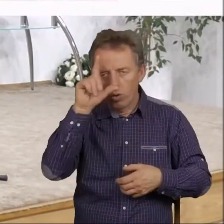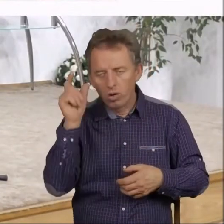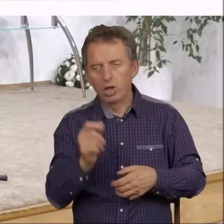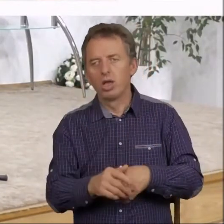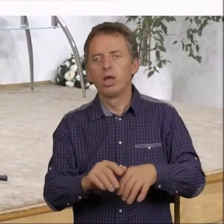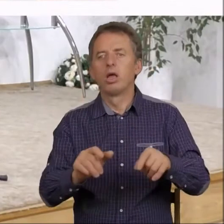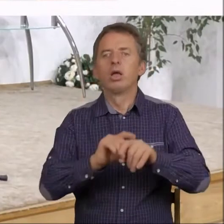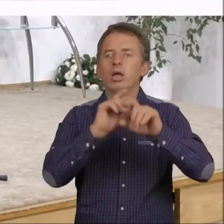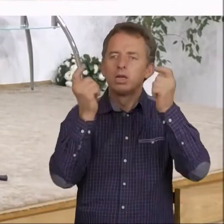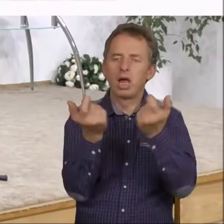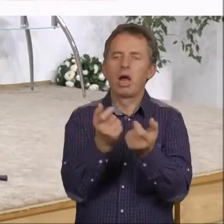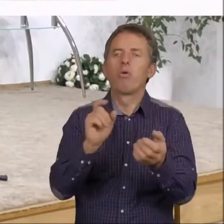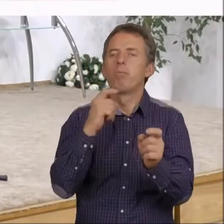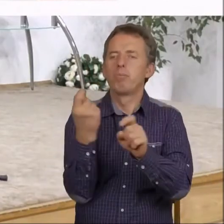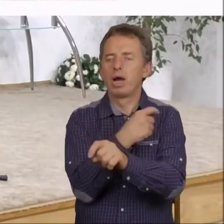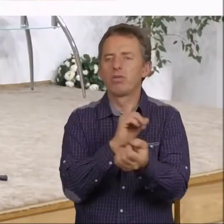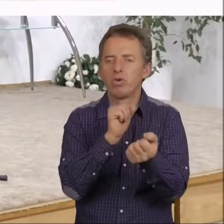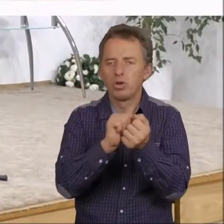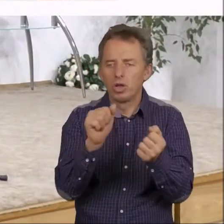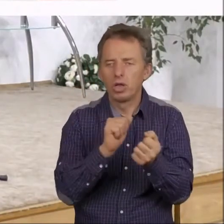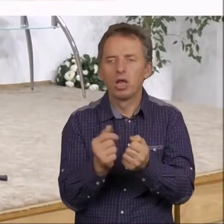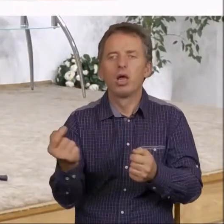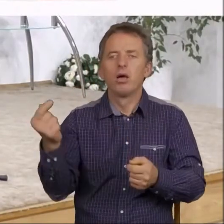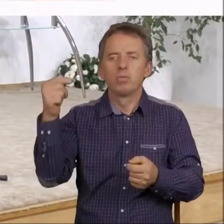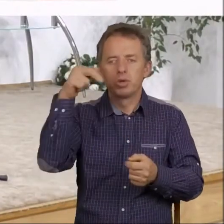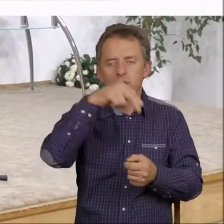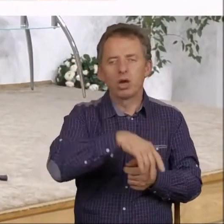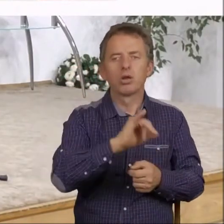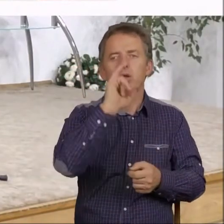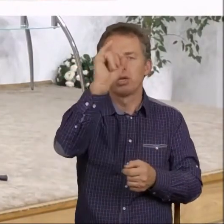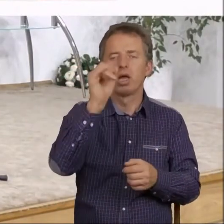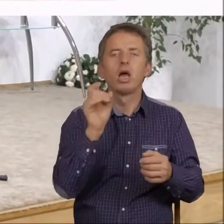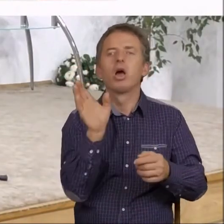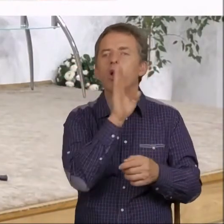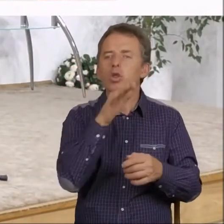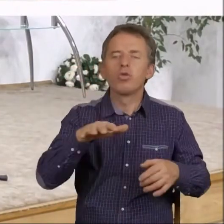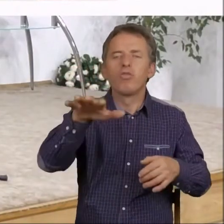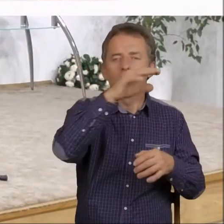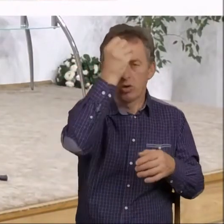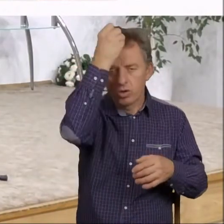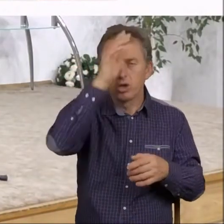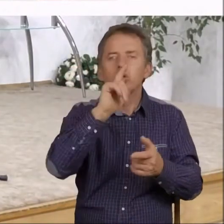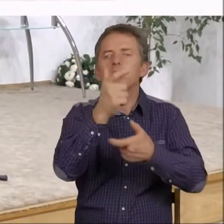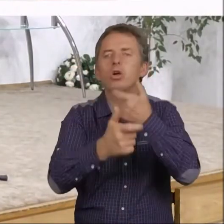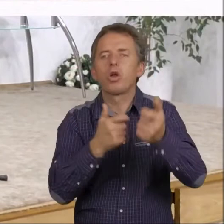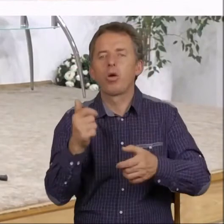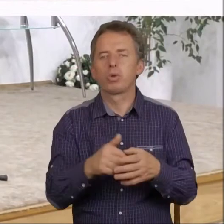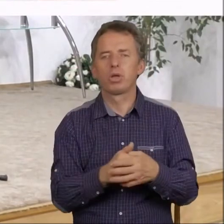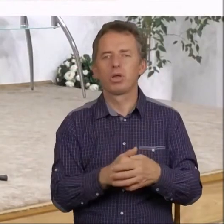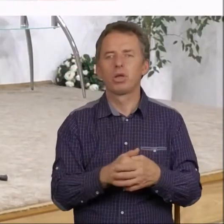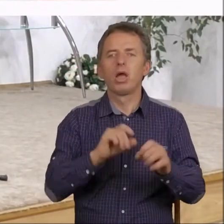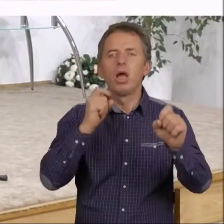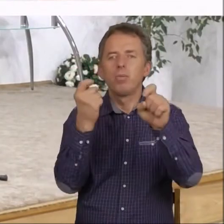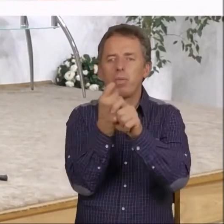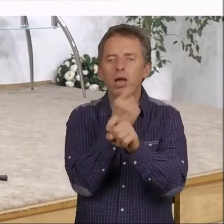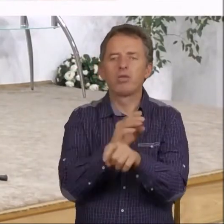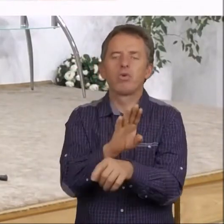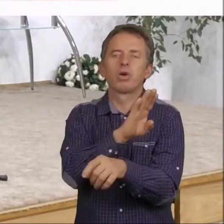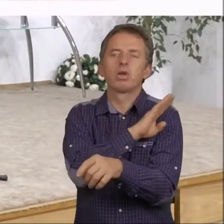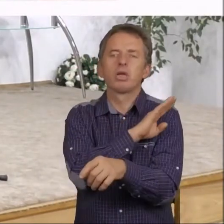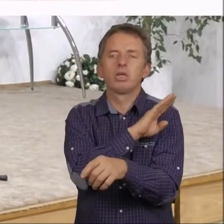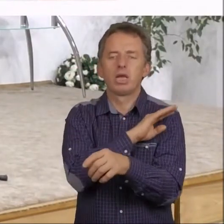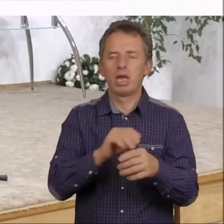Całe państwo niszcze je. Nawet przychodzą jego dworzanie i mówią słuchaj, co ty robisz. Państwo ginie.